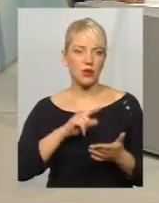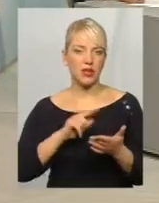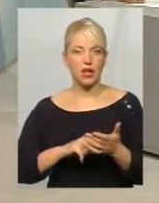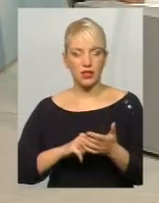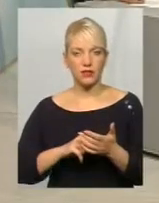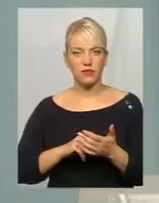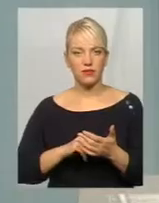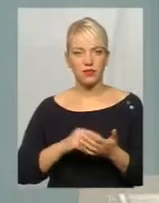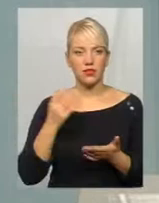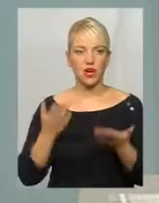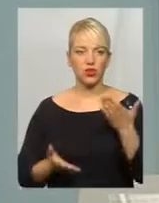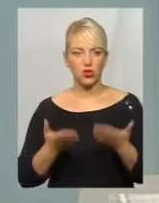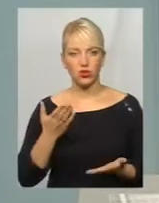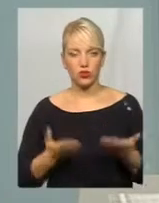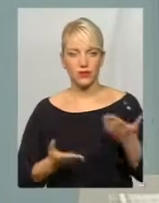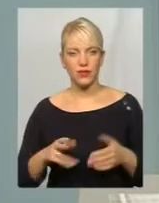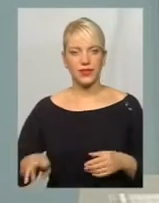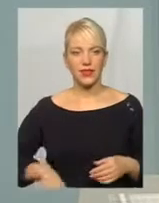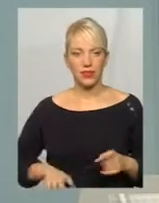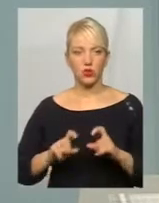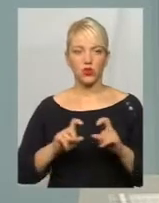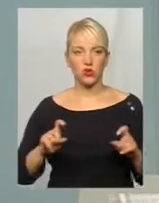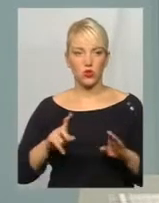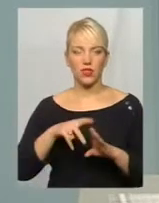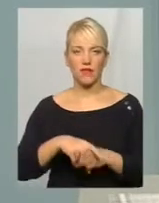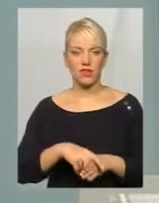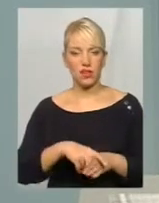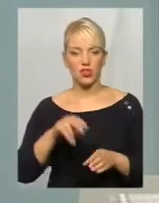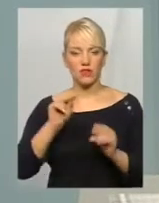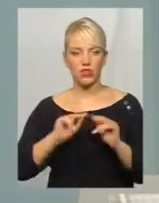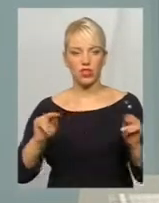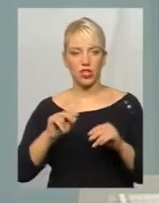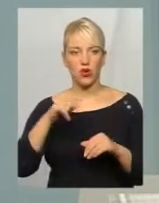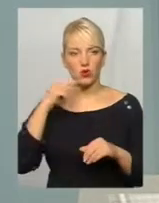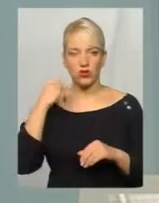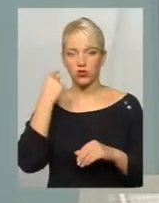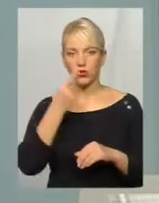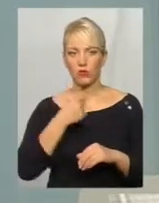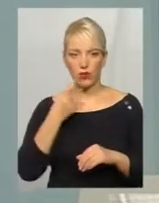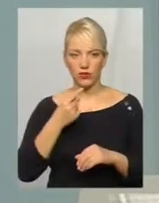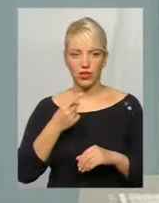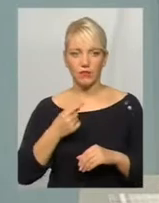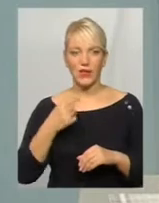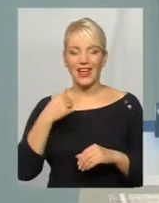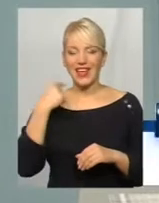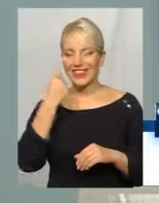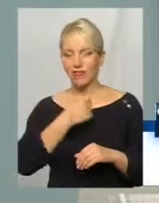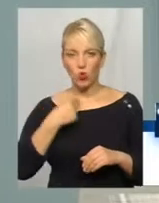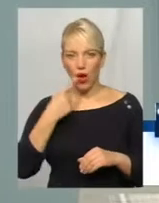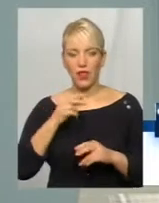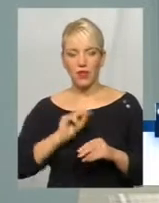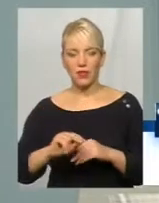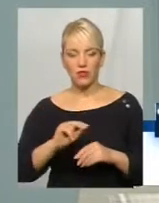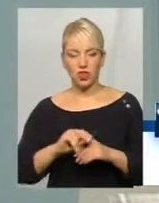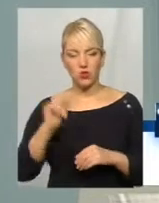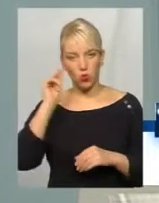якщо директор школи навантажив вчителя російської мови індивідуальним навчанням учня